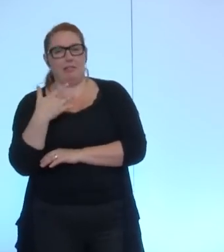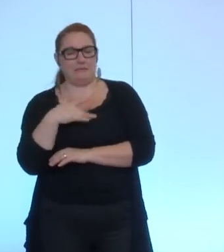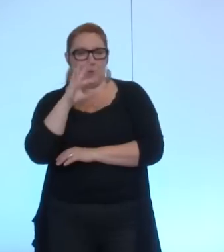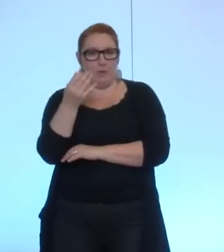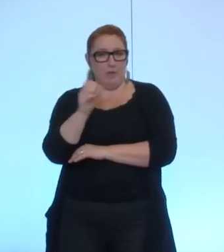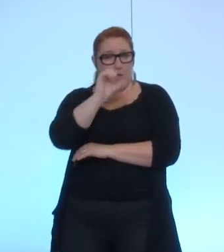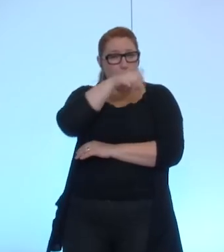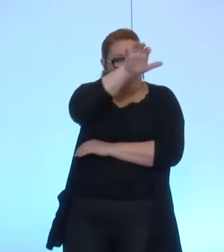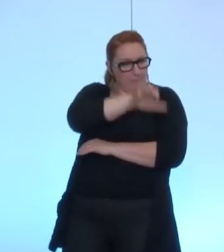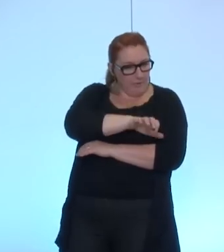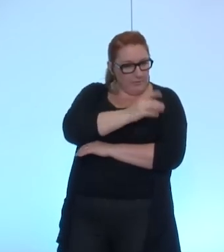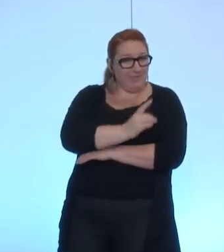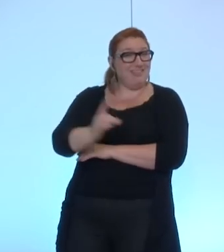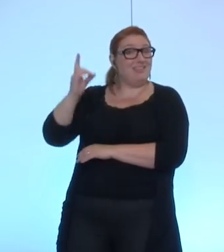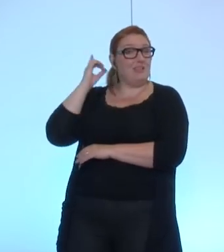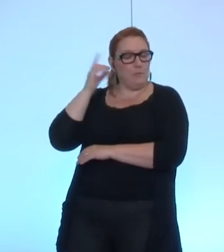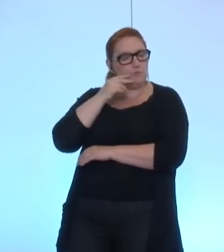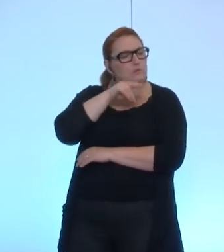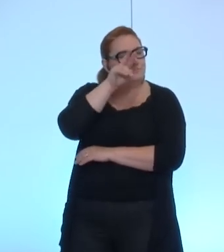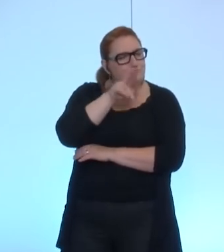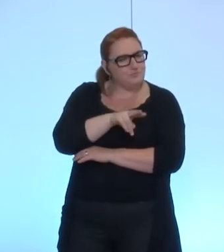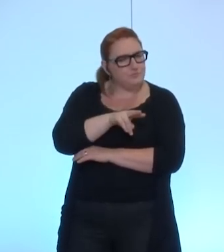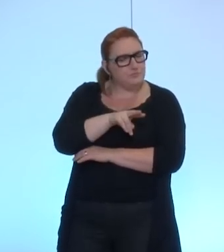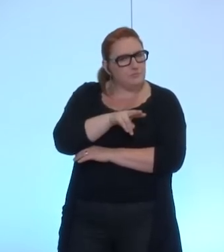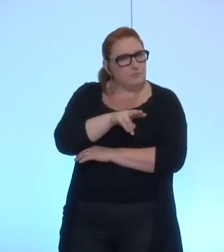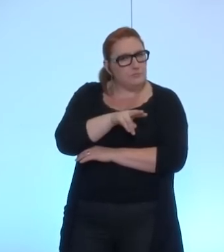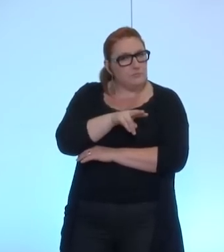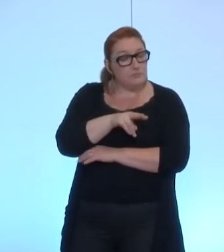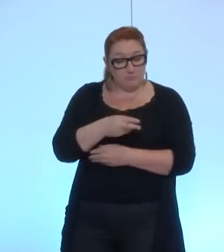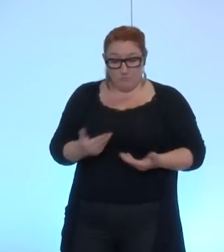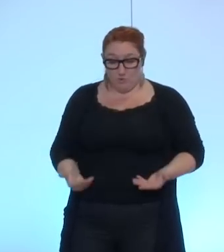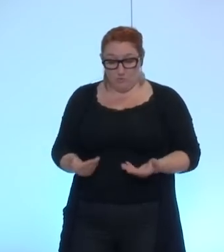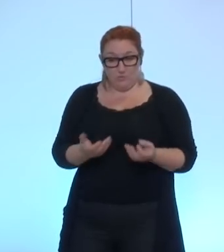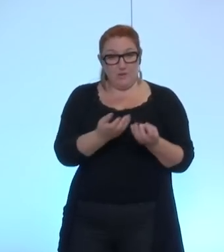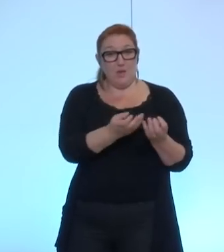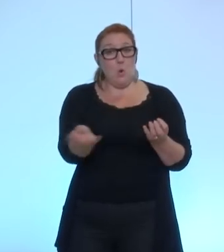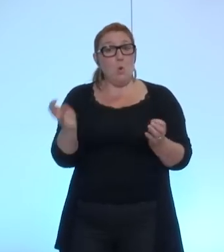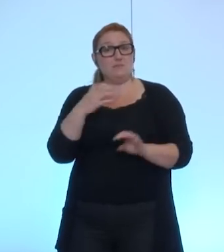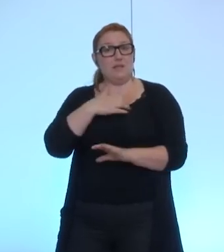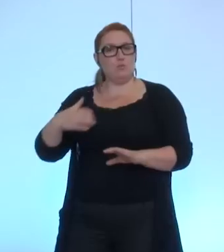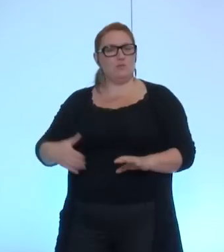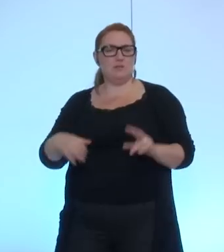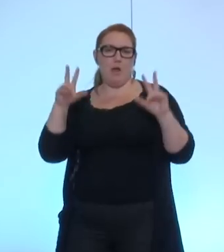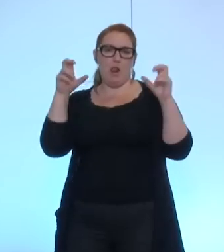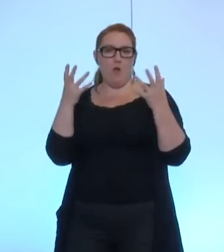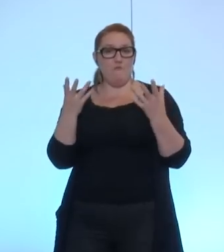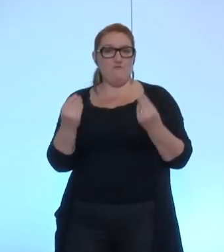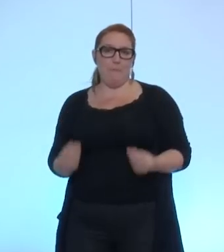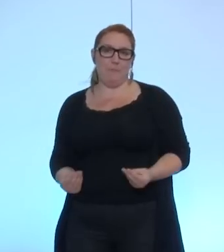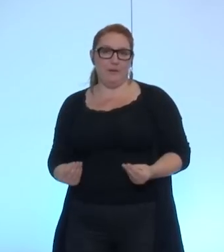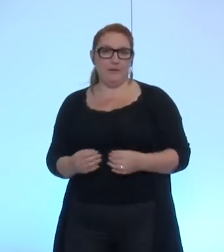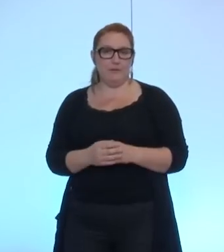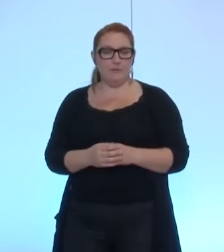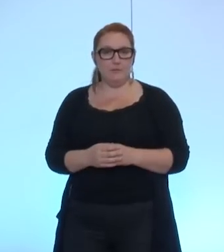dimanche dernier que ceci serait un conseil municipal faible, que nous serions là